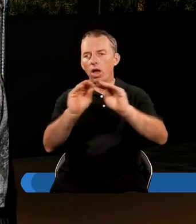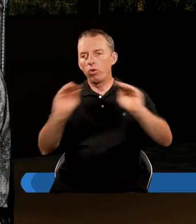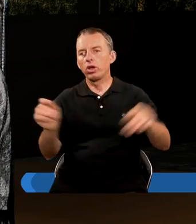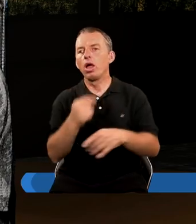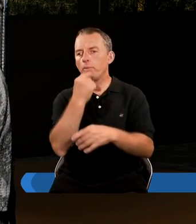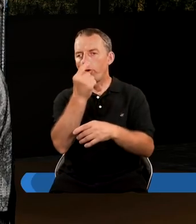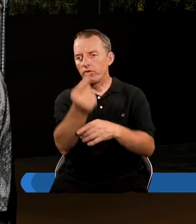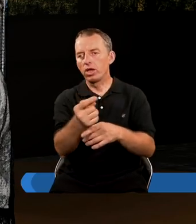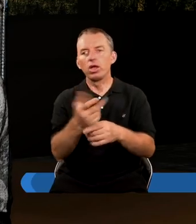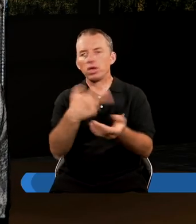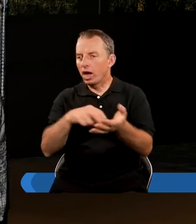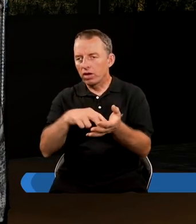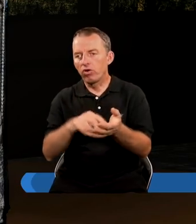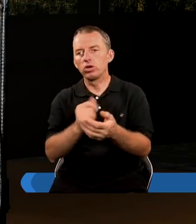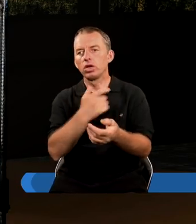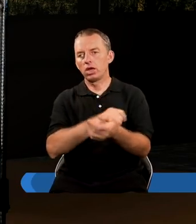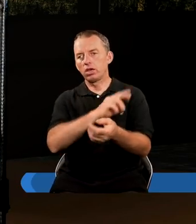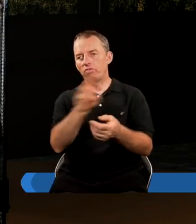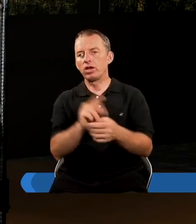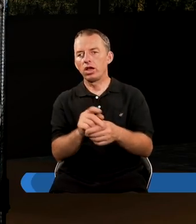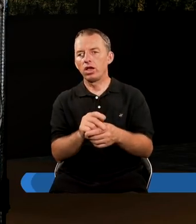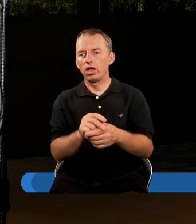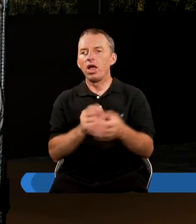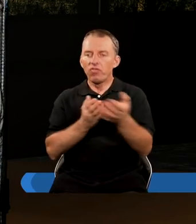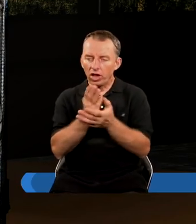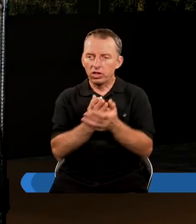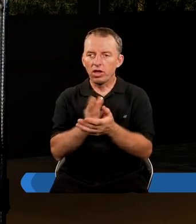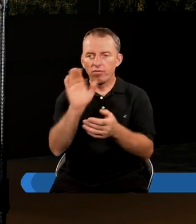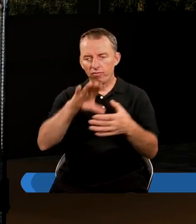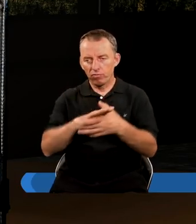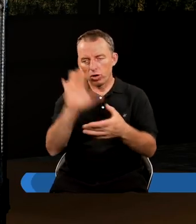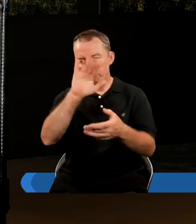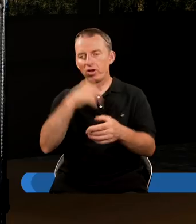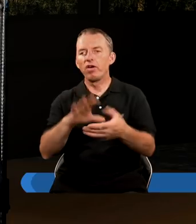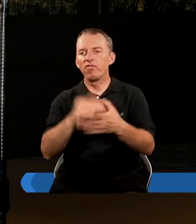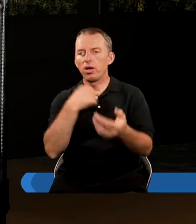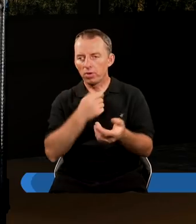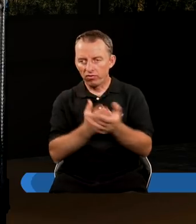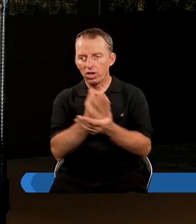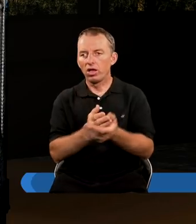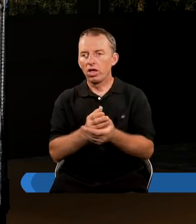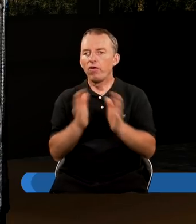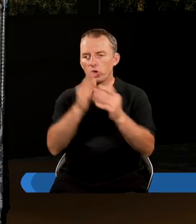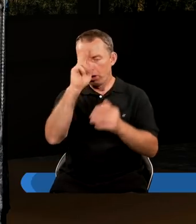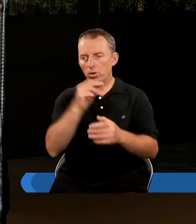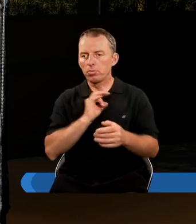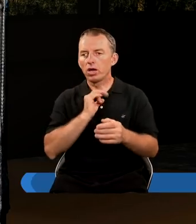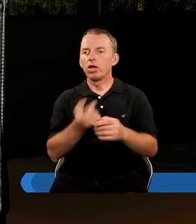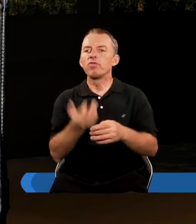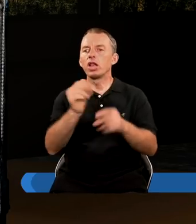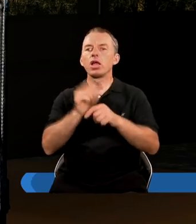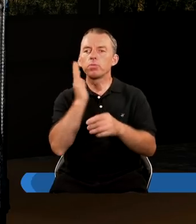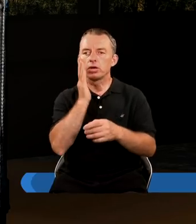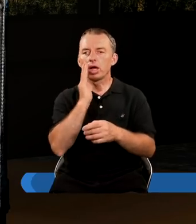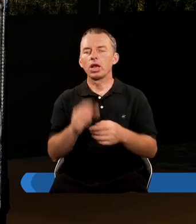nauczał i powiedział, niechaj się nie trwoży serce wasze. Wierzcie w Boga i we mnie wierzcie. W domu Ojca